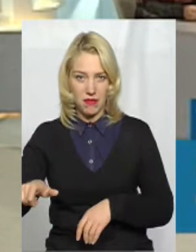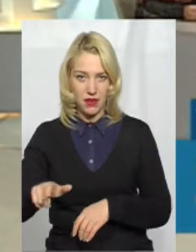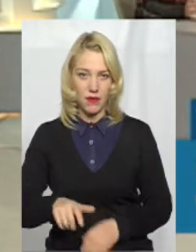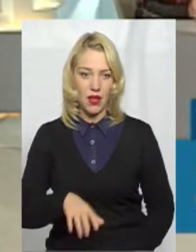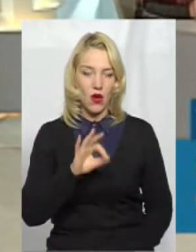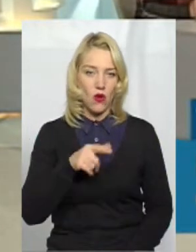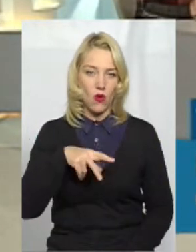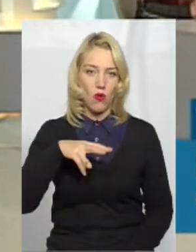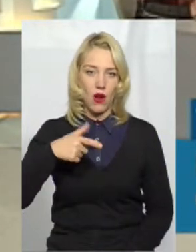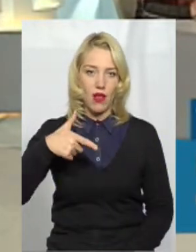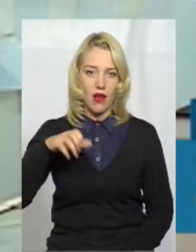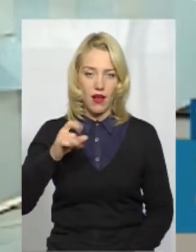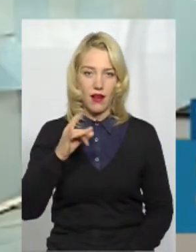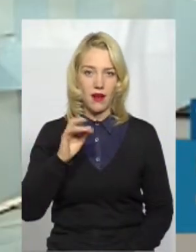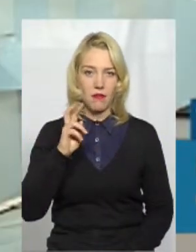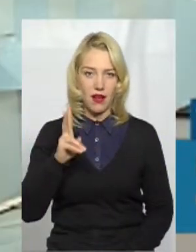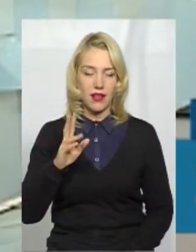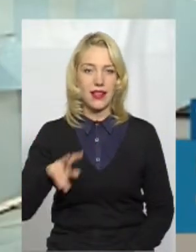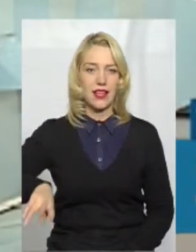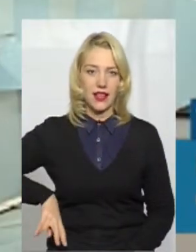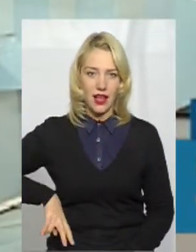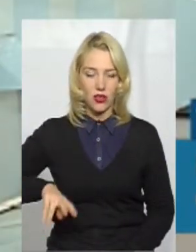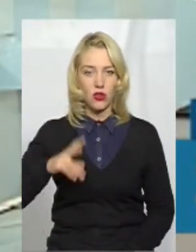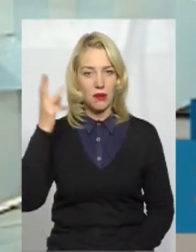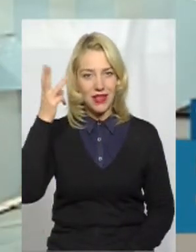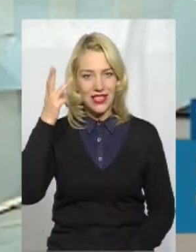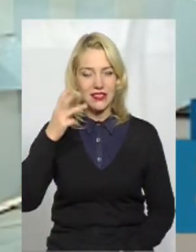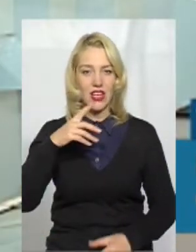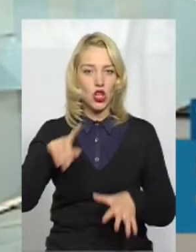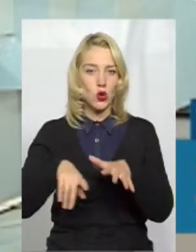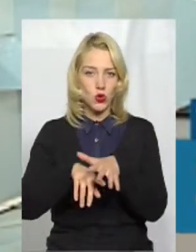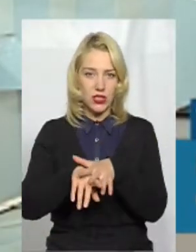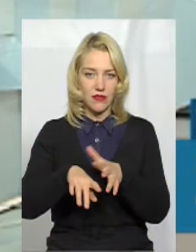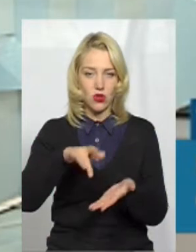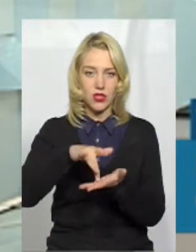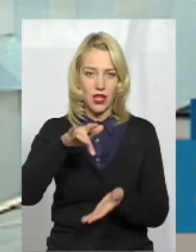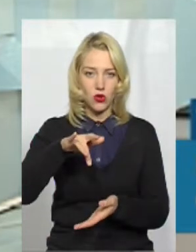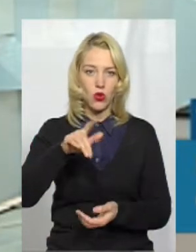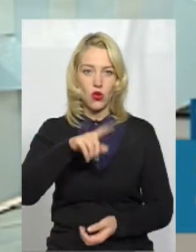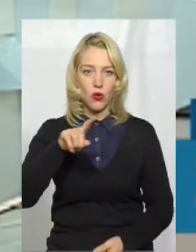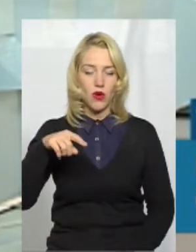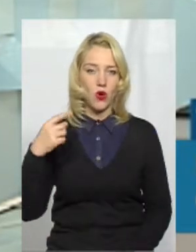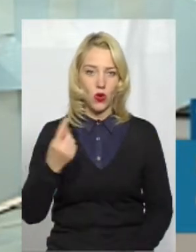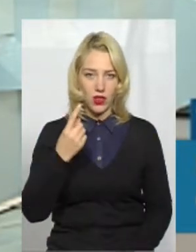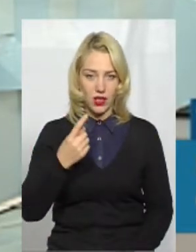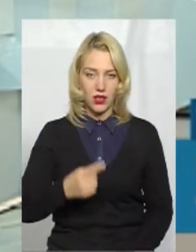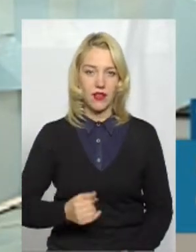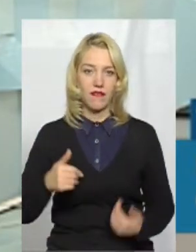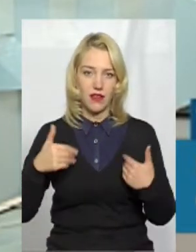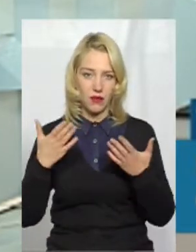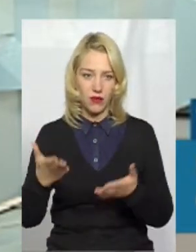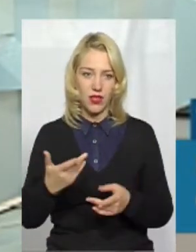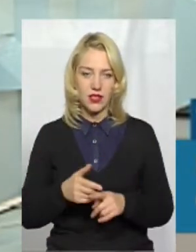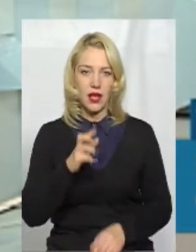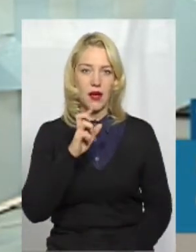Ольга Рибак, директорка Хмельницького інклюзивно-ресурсного центру номер один. Вітаю вас, пані Ольга. І з